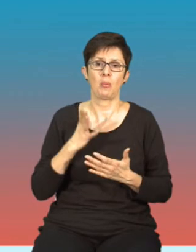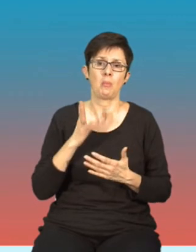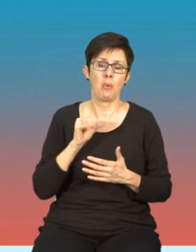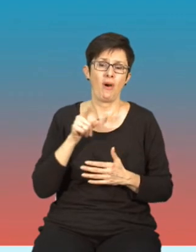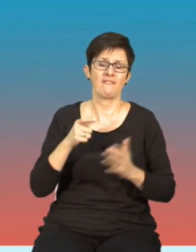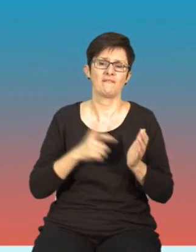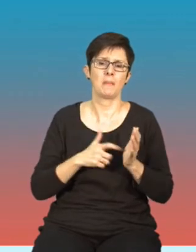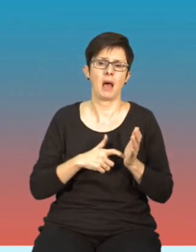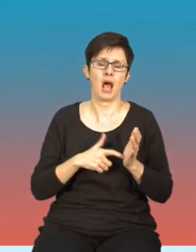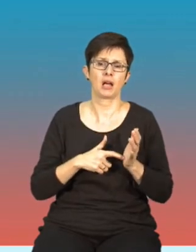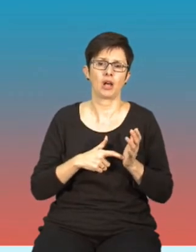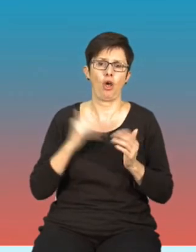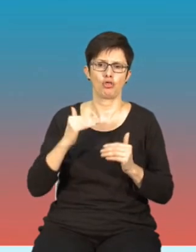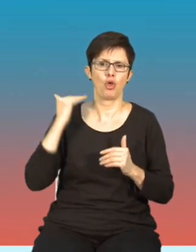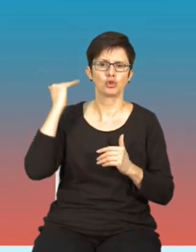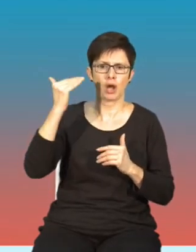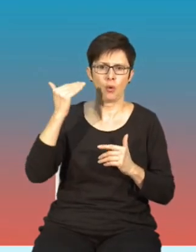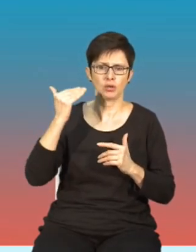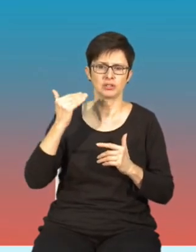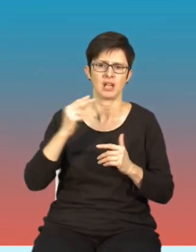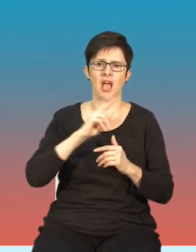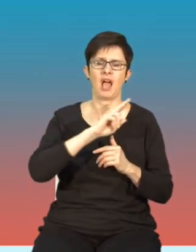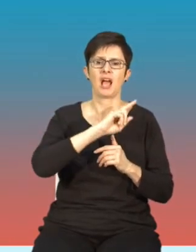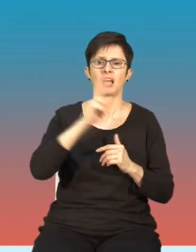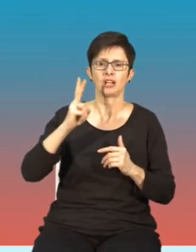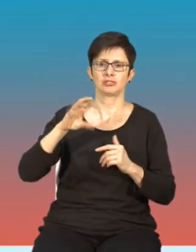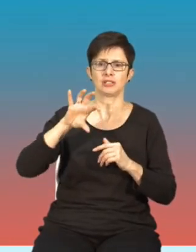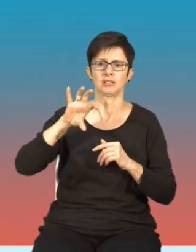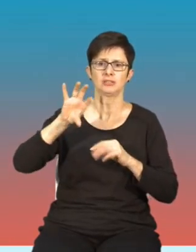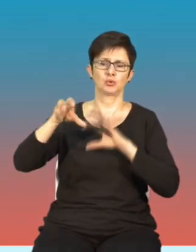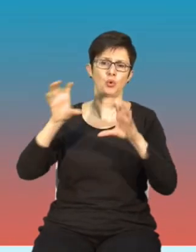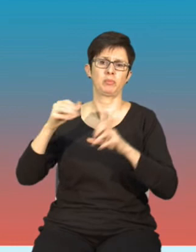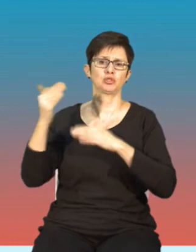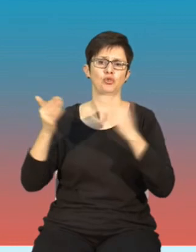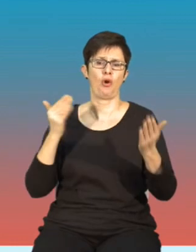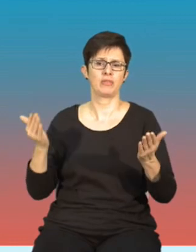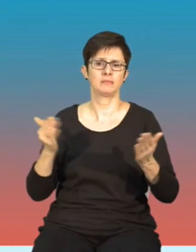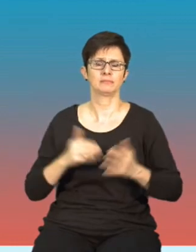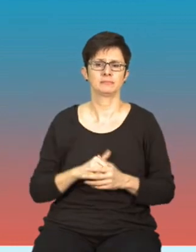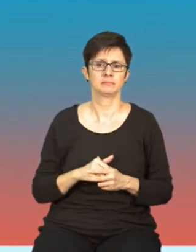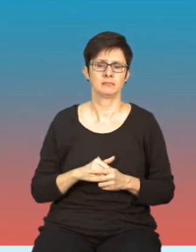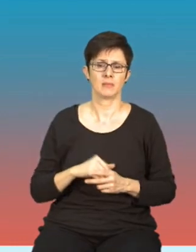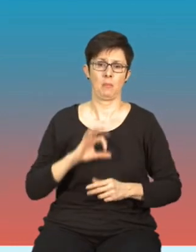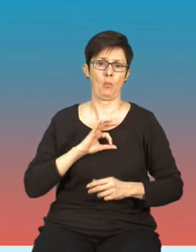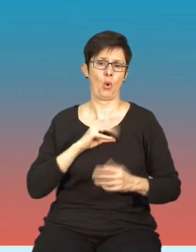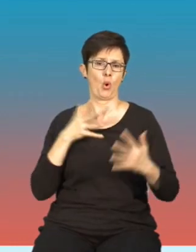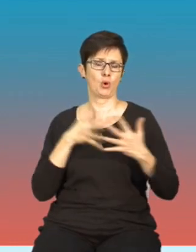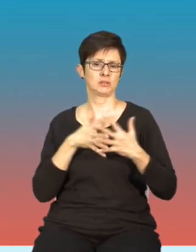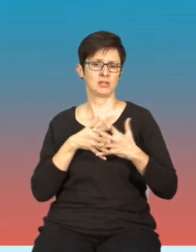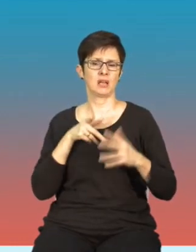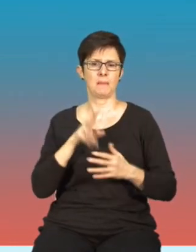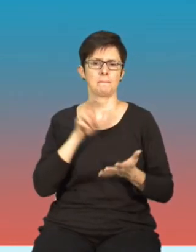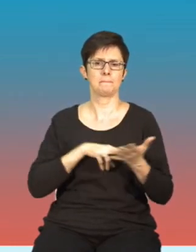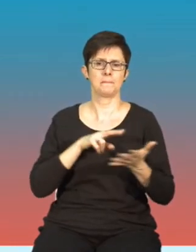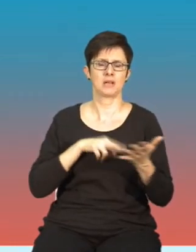pewnej dojrzałości od wszystkich stron i tutaj w mojej ocenie zabrakło